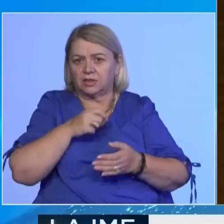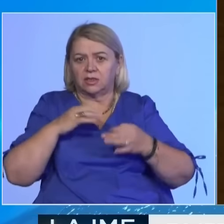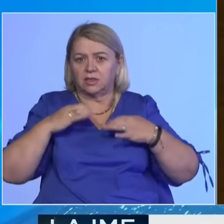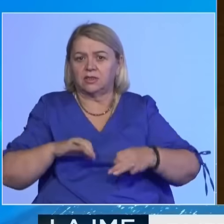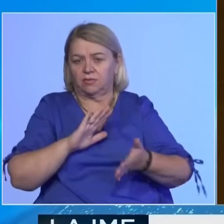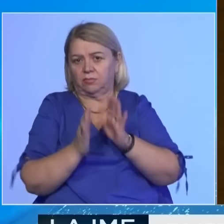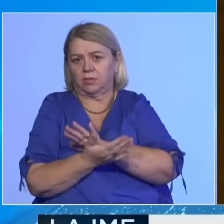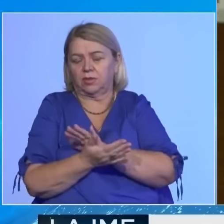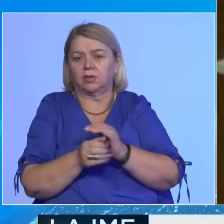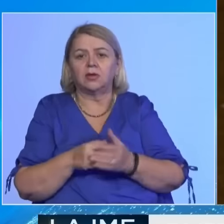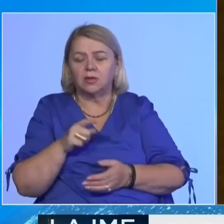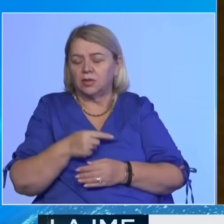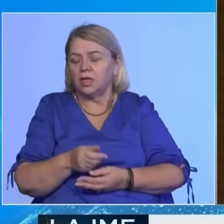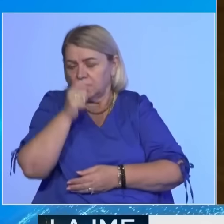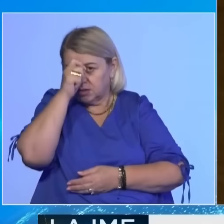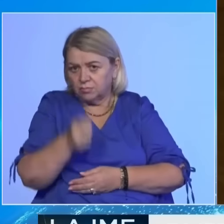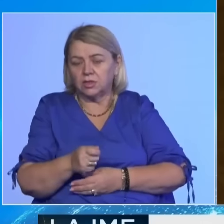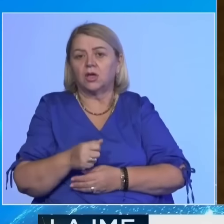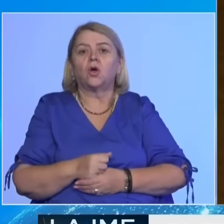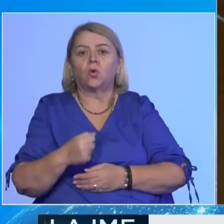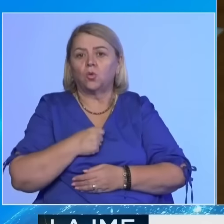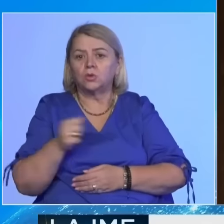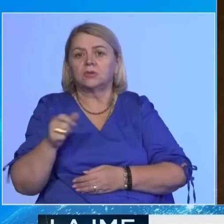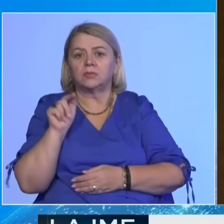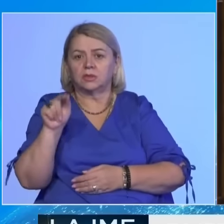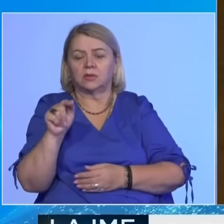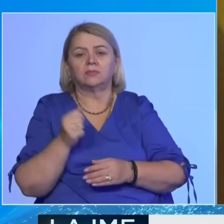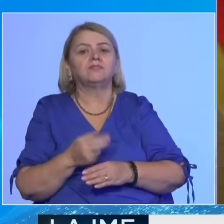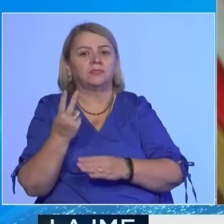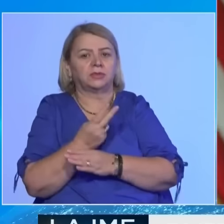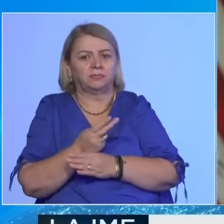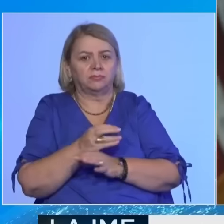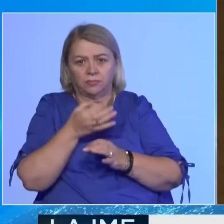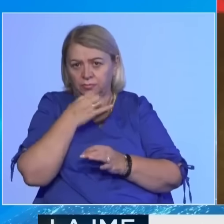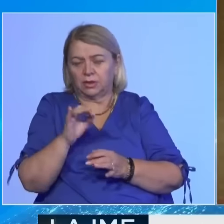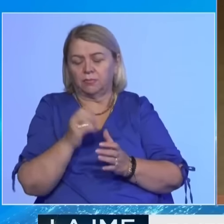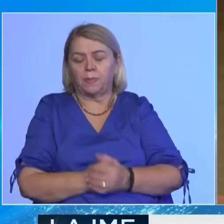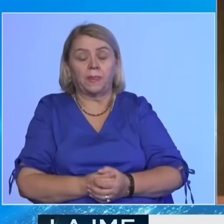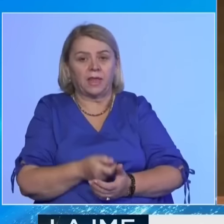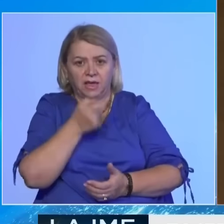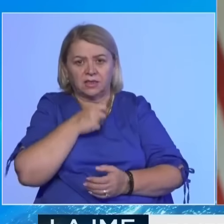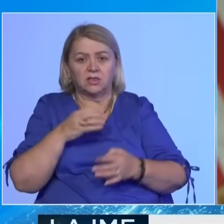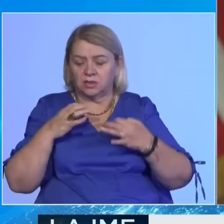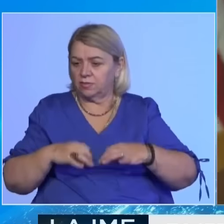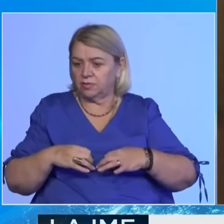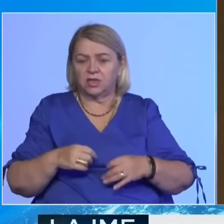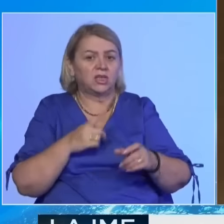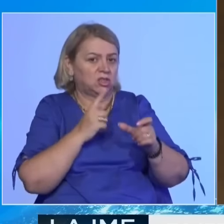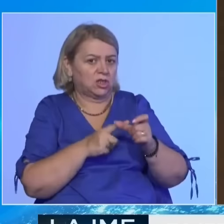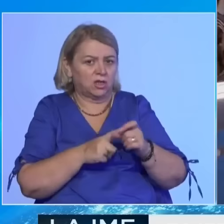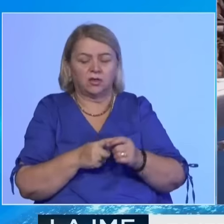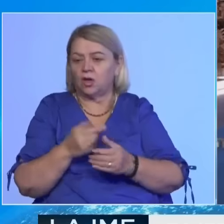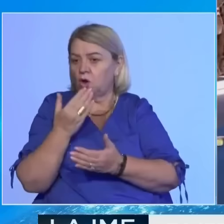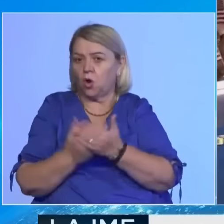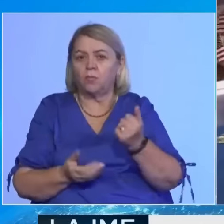presidentit dhe respektonë thelësisht guzimin e ti për t'avën vendin para partis. Ishë zëvëns presidenti Cheney ka humbur